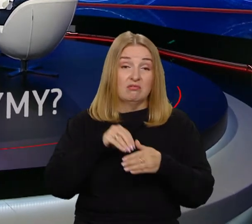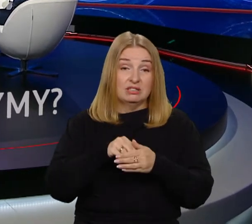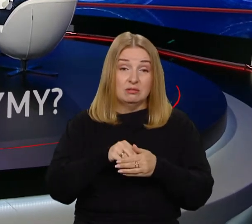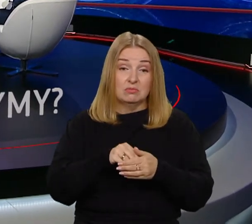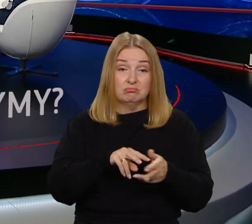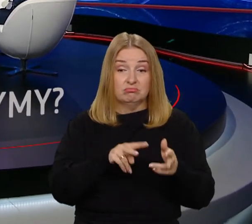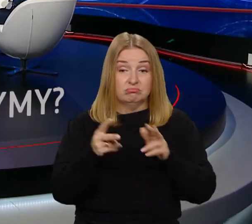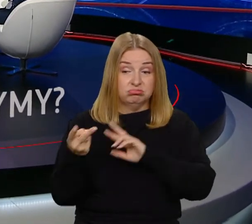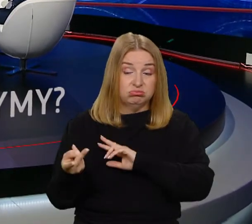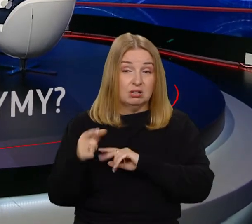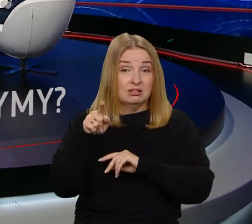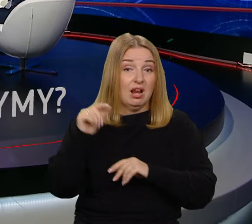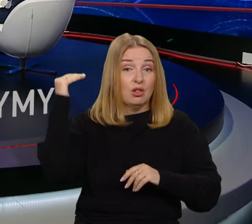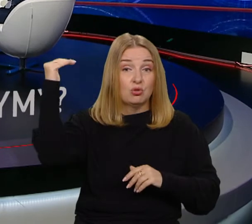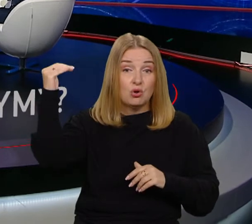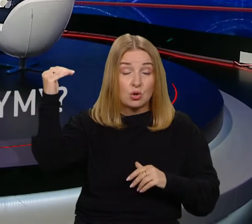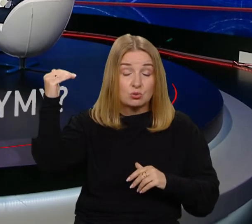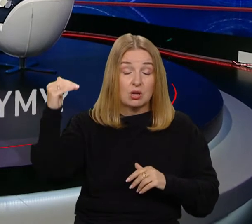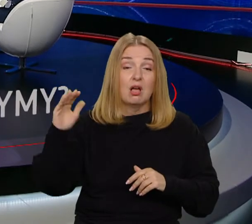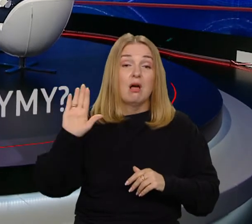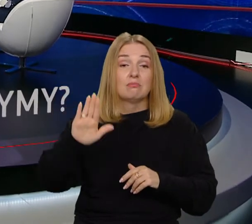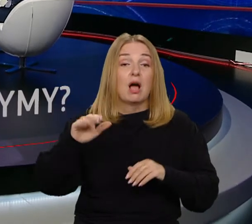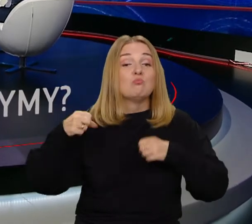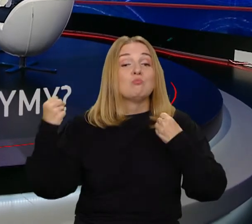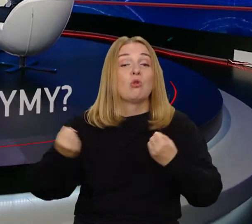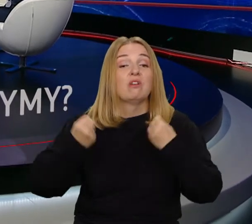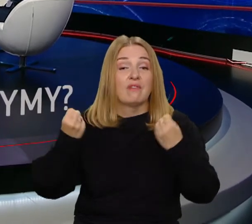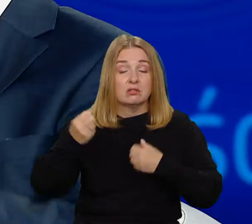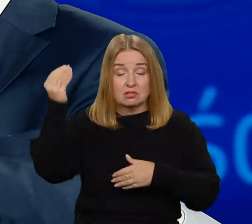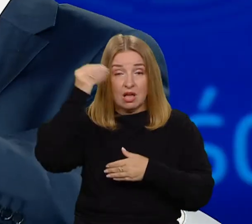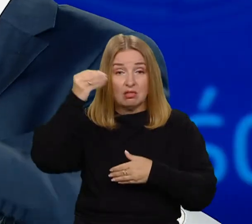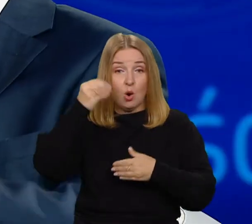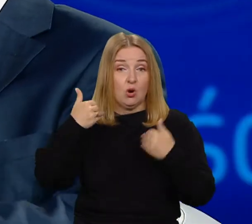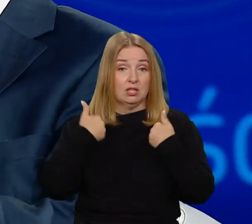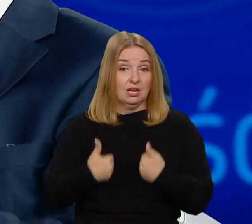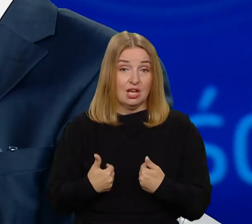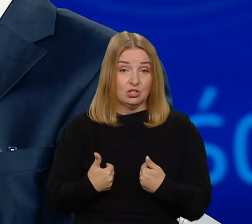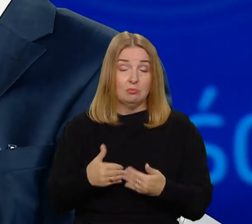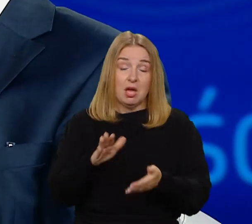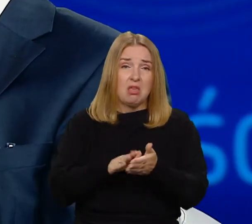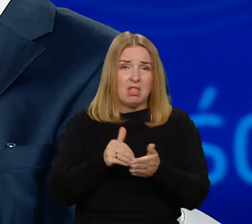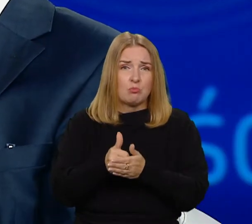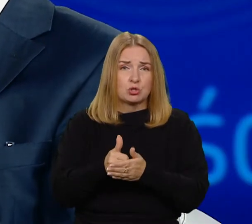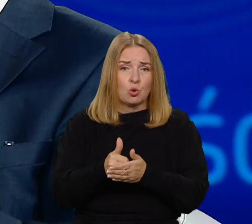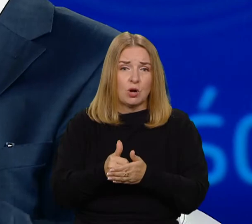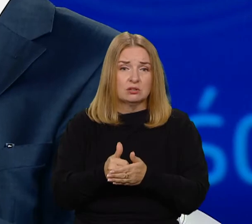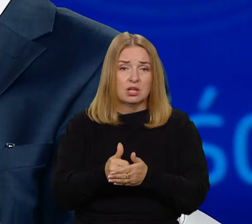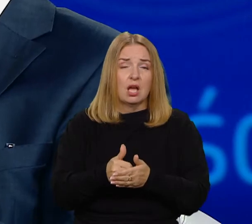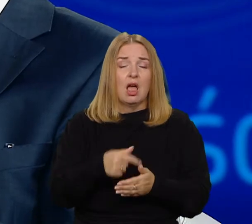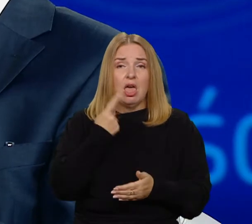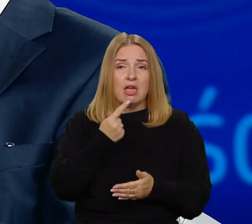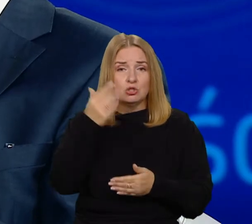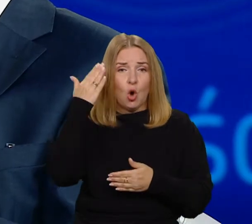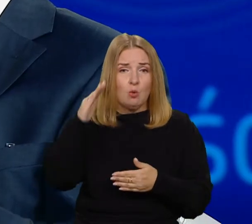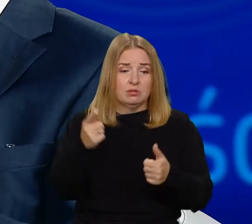życie dorosłe. To jest ta motywacja, że uczę się dla siebie. No po co się uczę jeszcze kolejnego języka obcego, skoro nie będzie